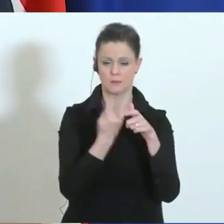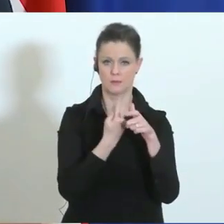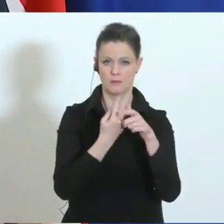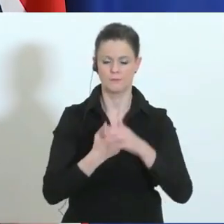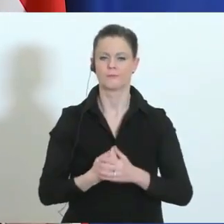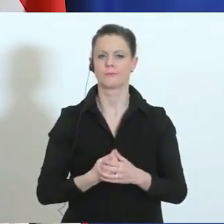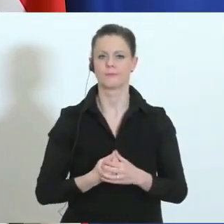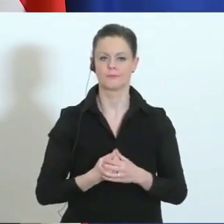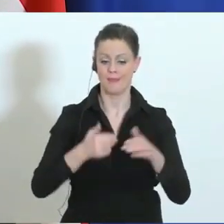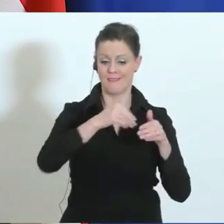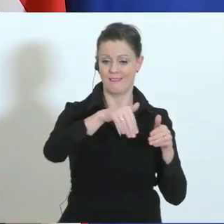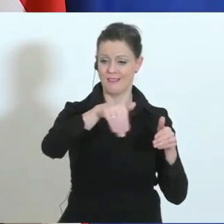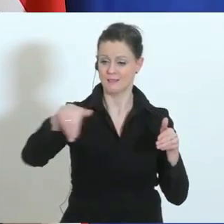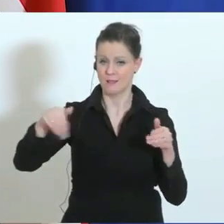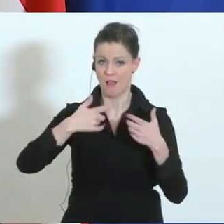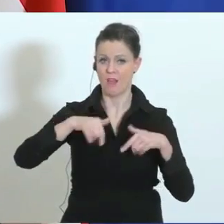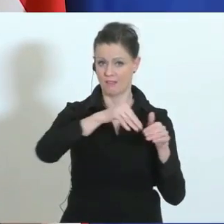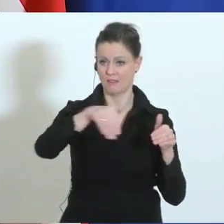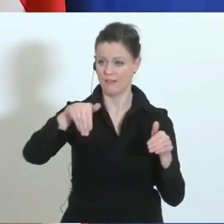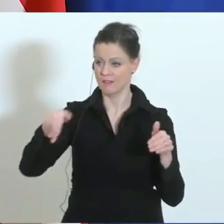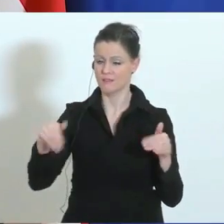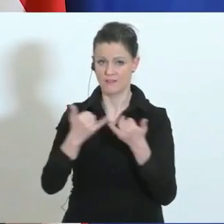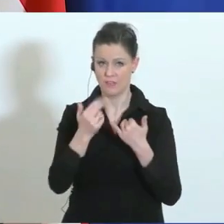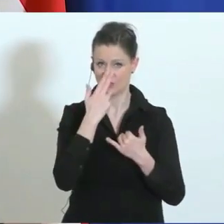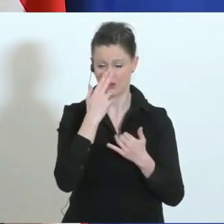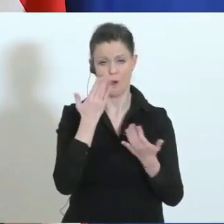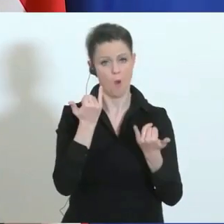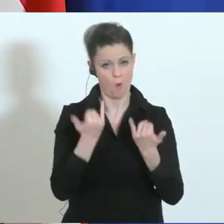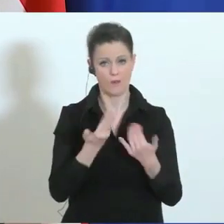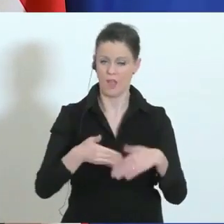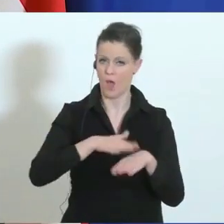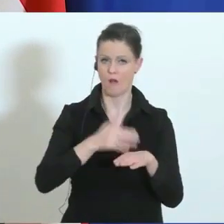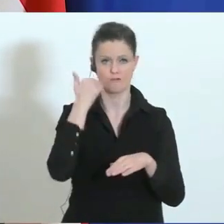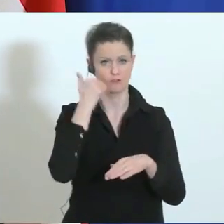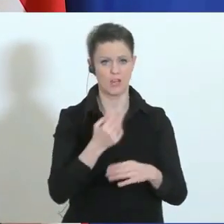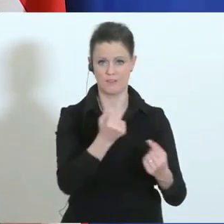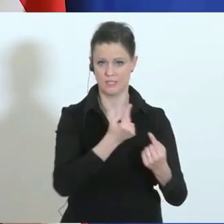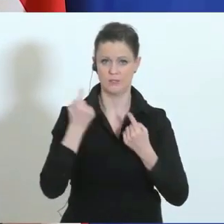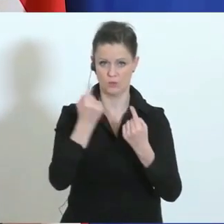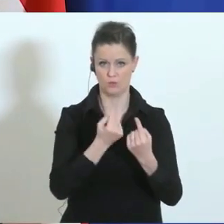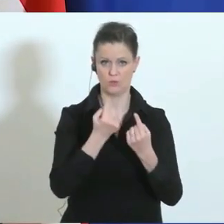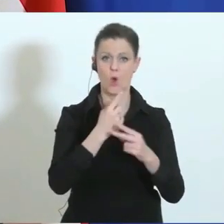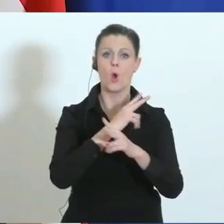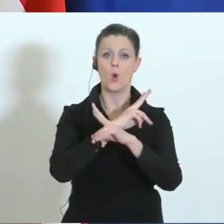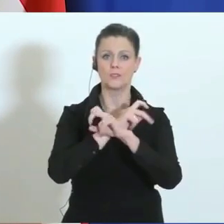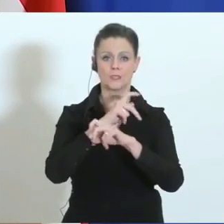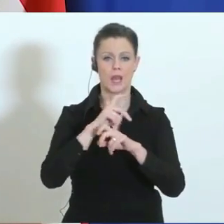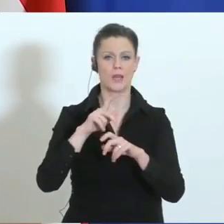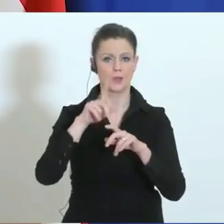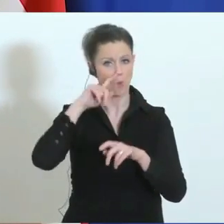Grenzen aus, direkt zu unseren Nachbarländern? Da hat es heute eine Verschärfung gegeben der Situation an der Grenze Österreich-Ungarn.